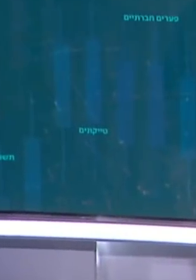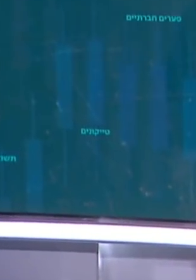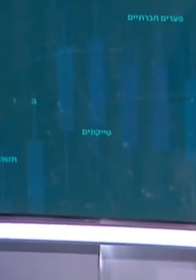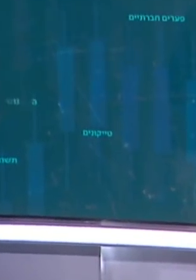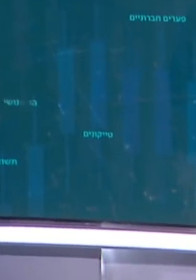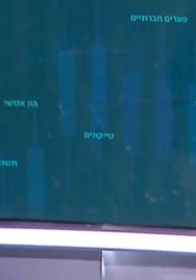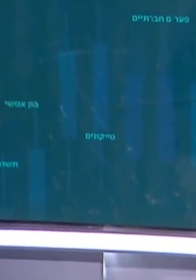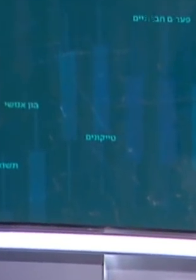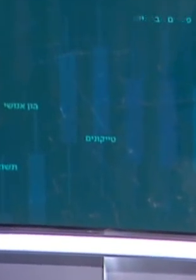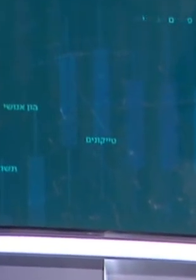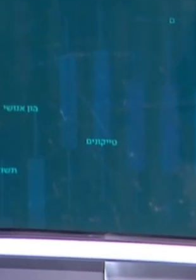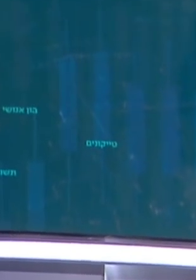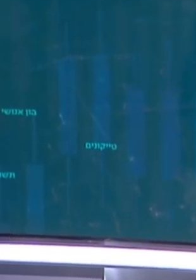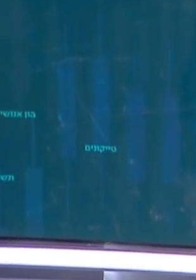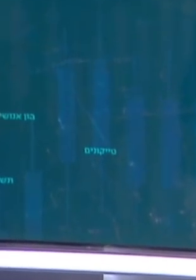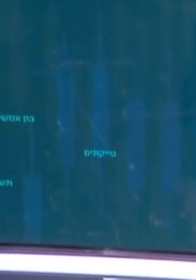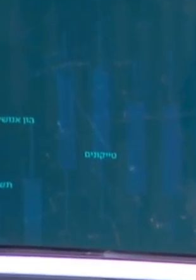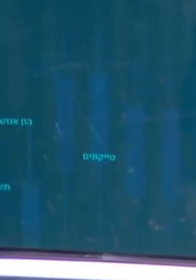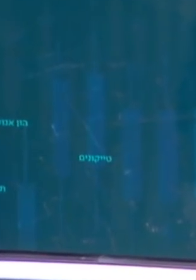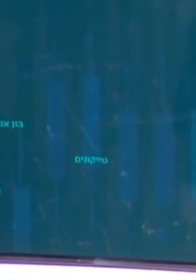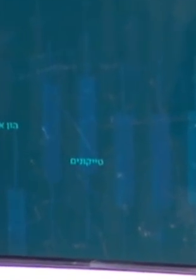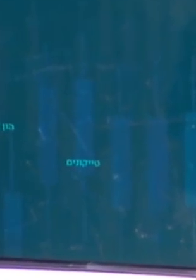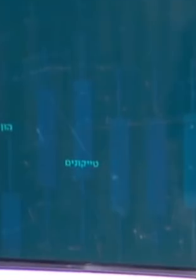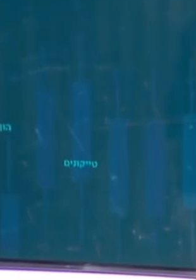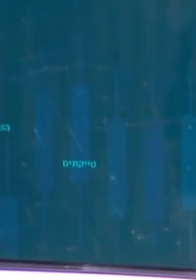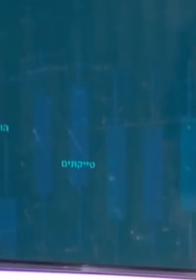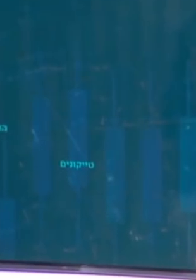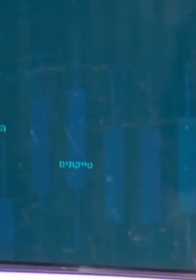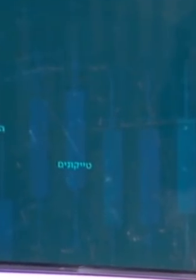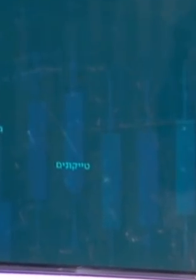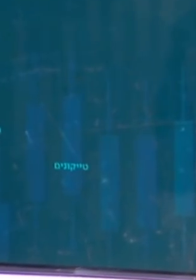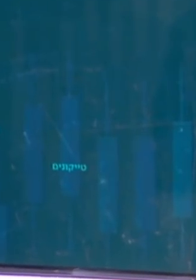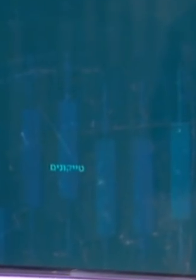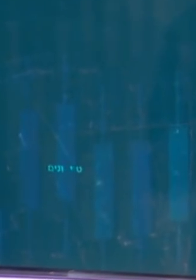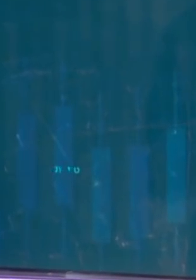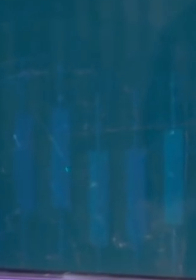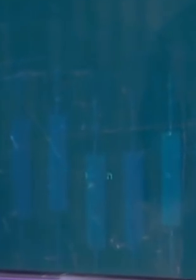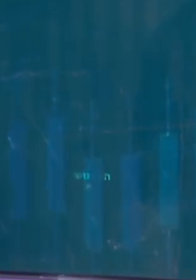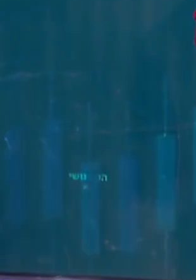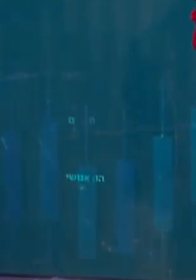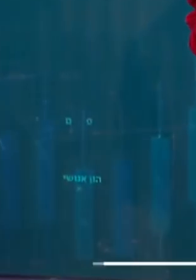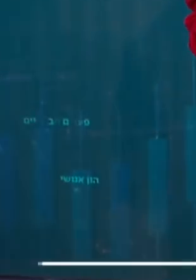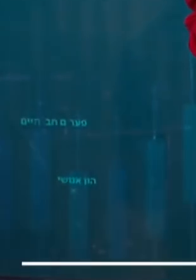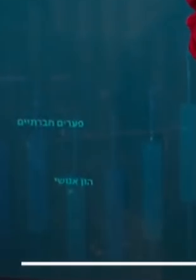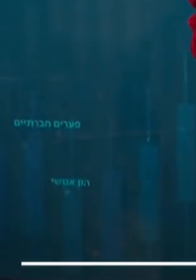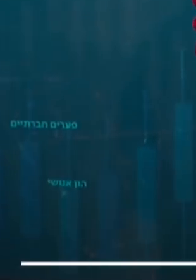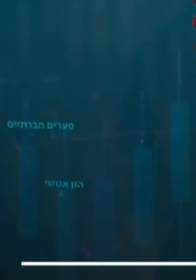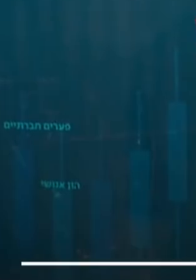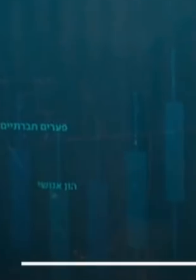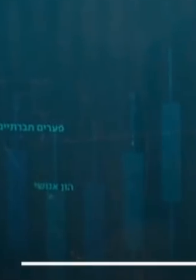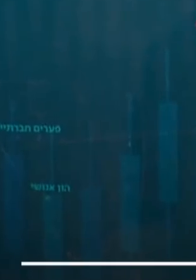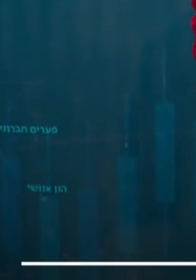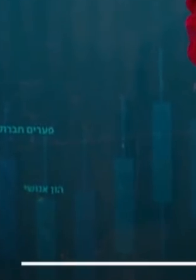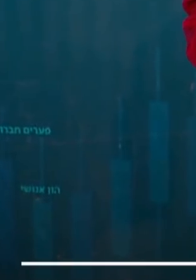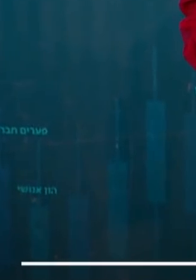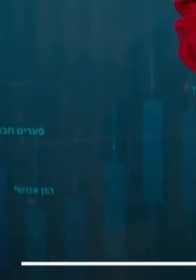נצא עכשיו להפסקה האחרונה ואחריה מקדונה זה הפילה אתמול פתצה החברה שהייתה הסמל של ההתקרבות הרוסית למערב